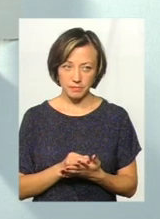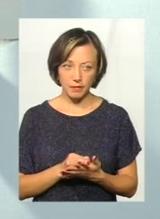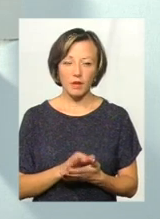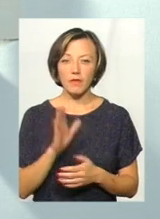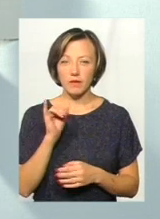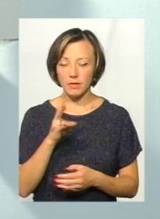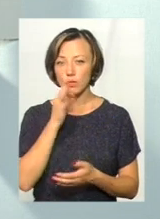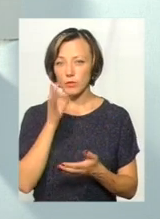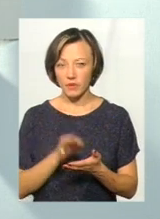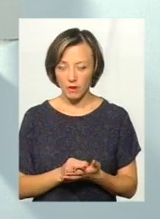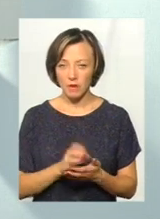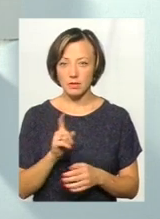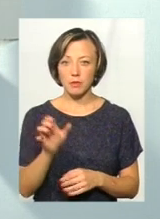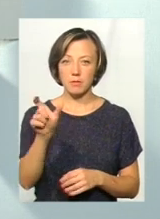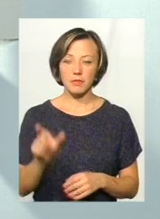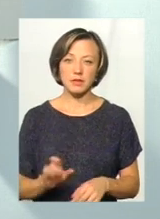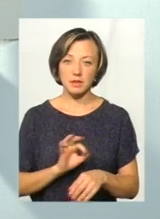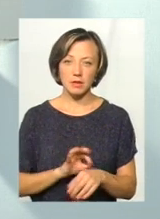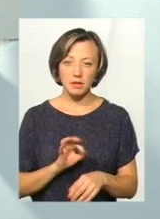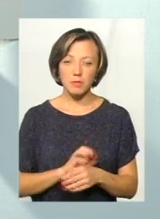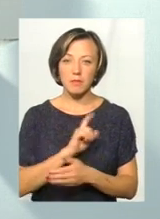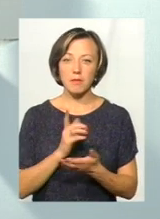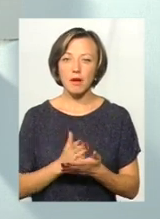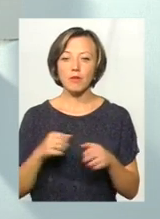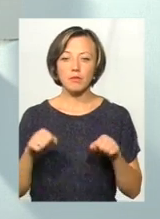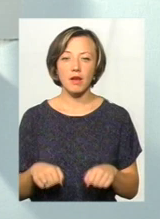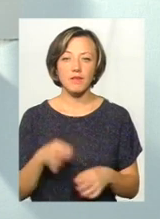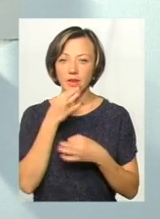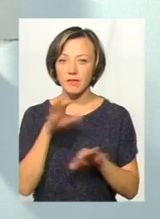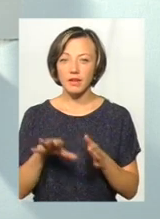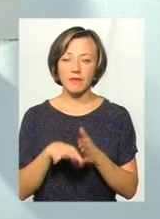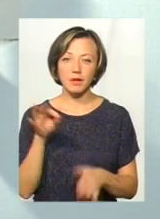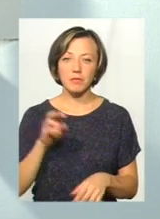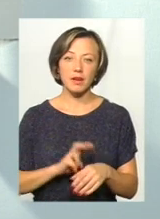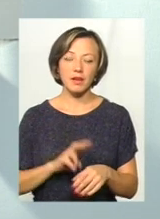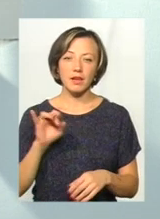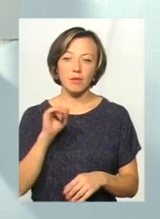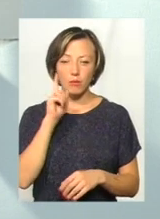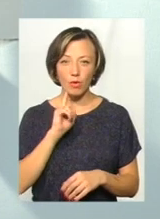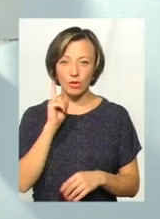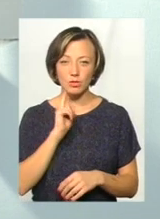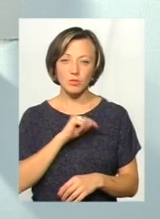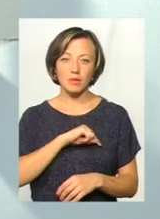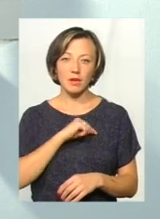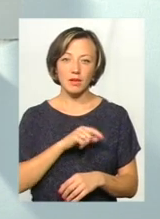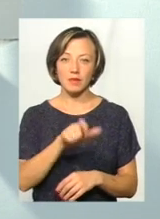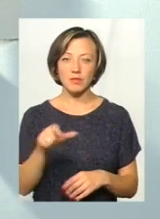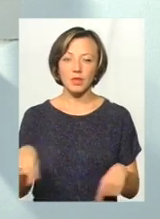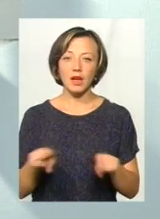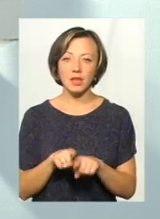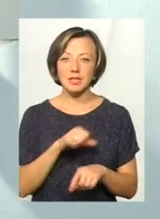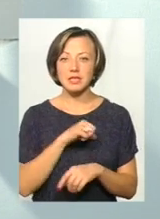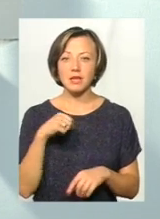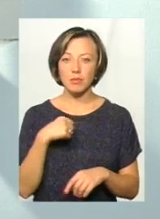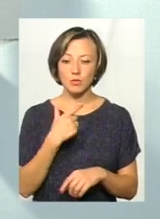Він несе відповідальність, але так пацієнти, знову таки, мають право на вільний вибір лікаря. І поки що менталітет пацієнтів наших таких, що він